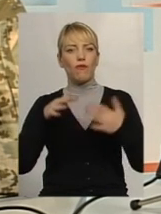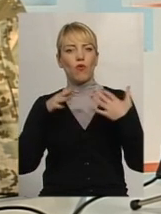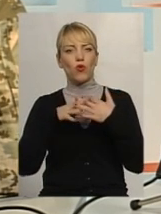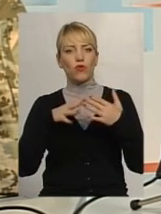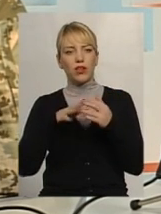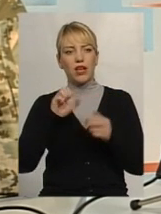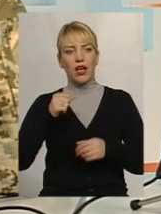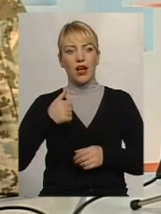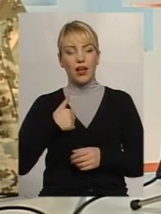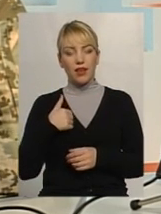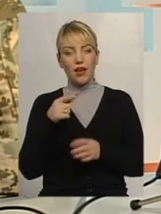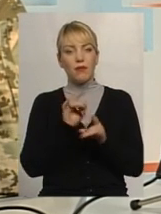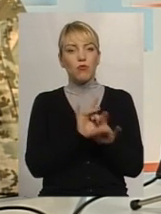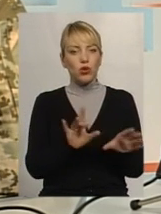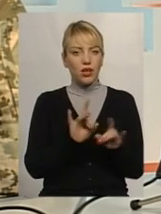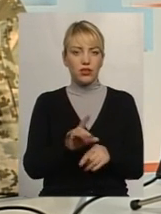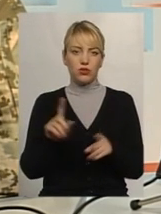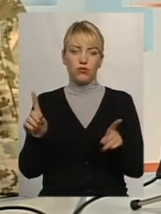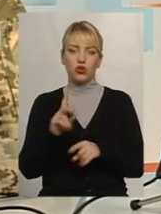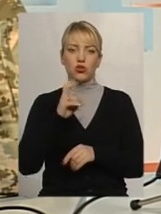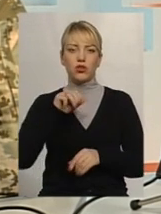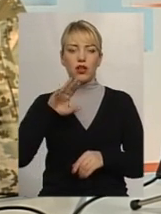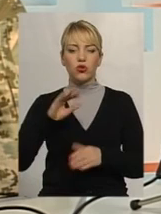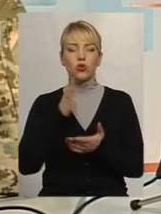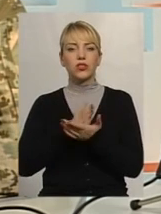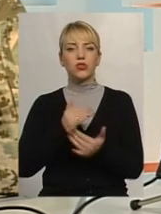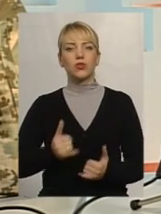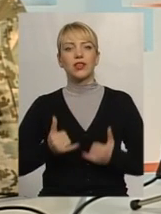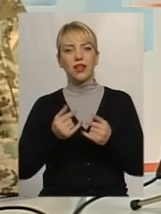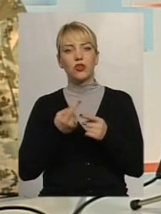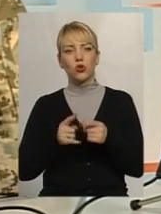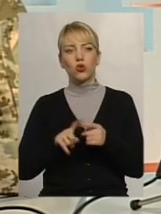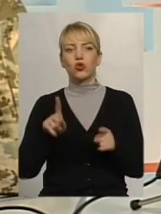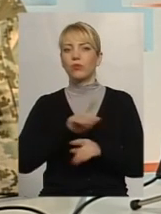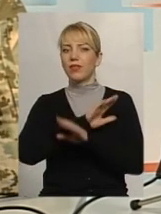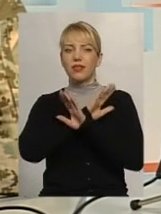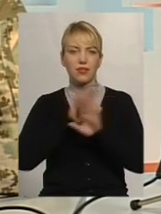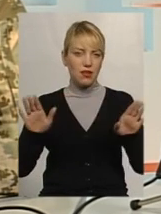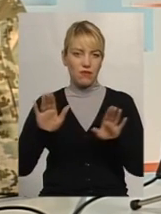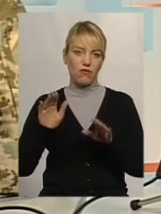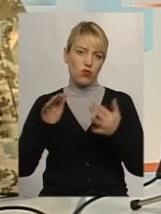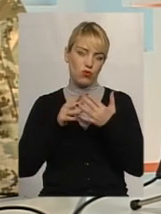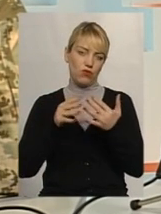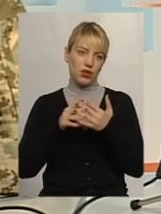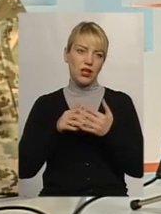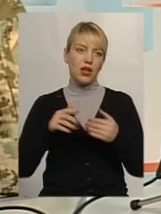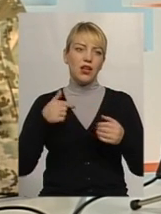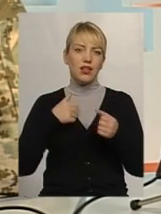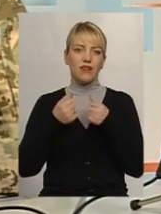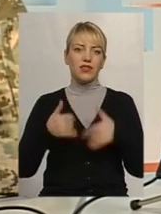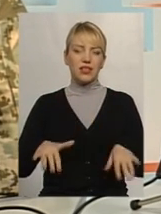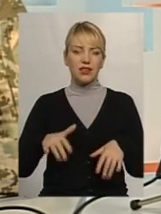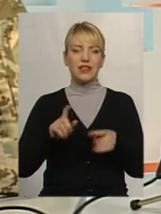А я їй пояснював, що НАТО існує для того, щоб не воювати. Я втратив зв'язок